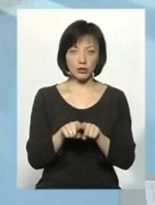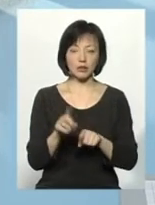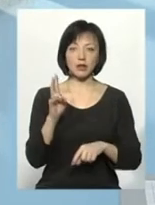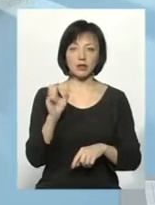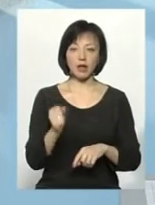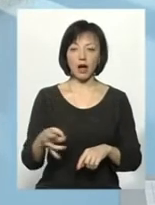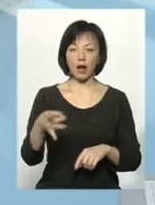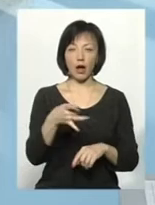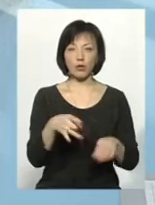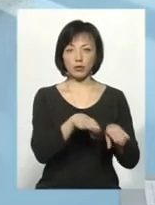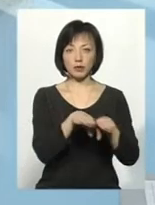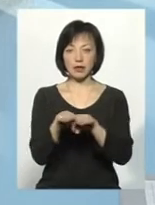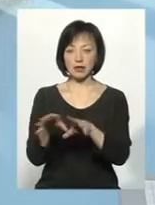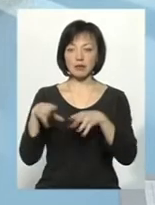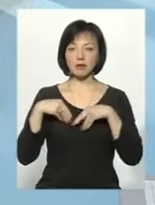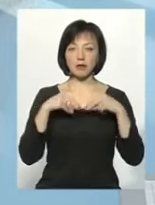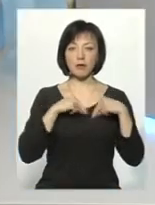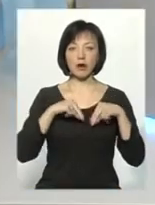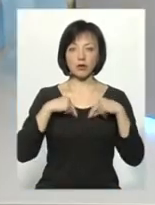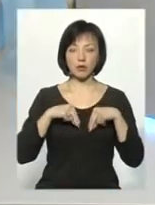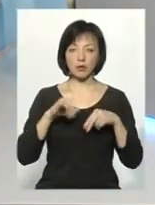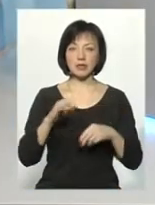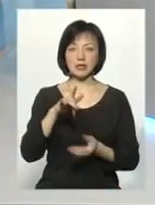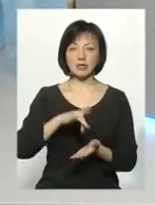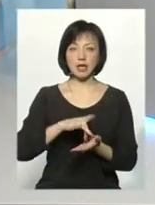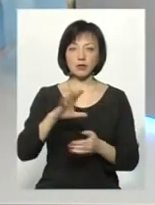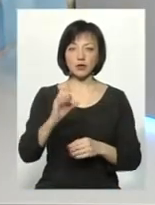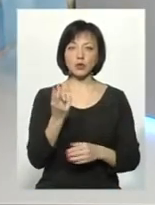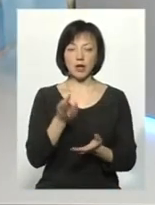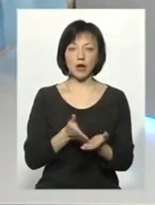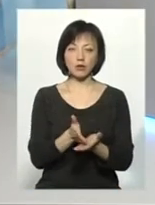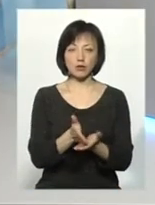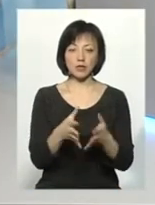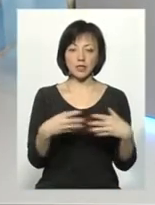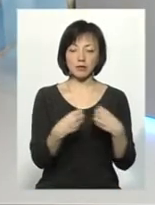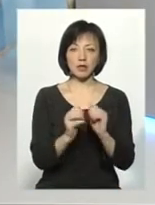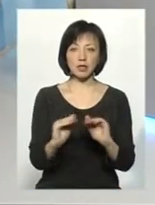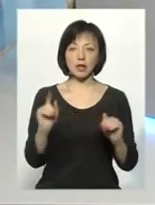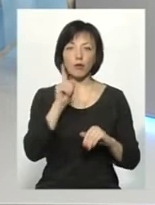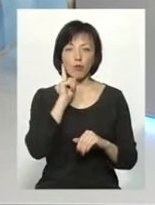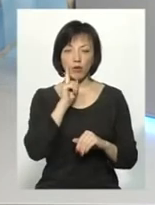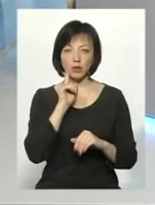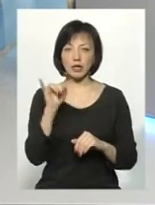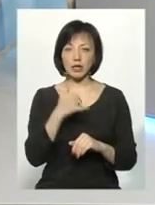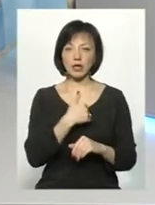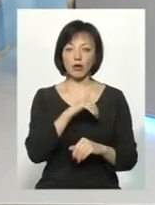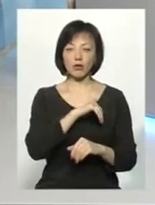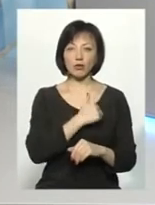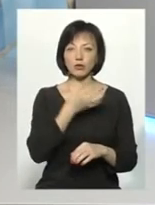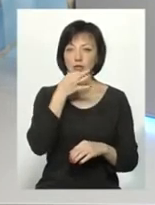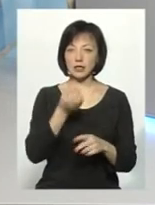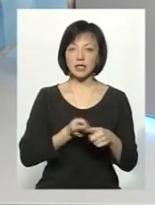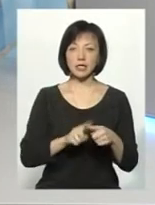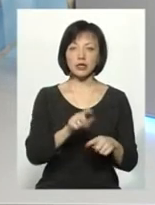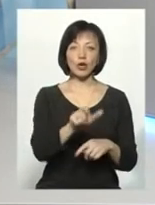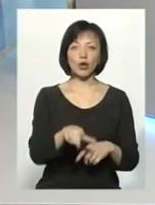районному рівні ми співпрацюємо із центрами соціальних служб для сім'ї дітей і молоді. І я вже хочу сказати, що ці